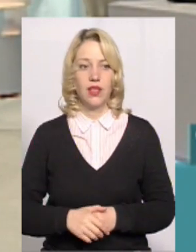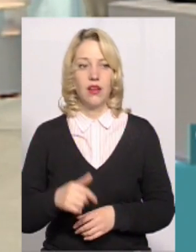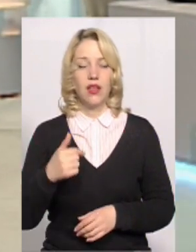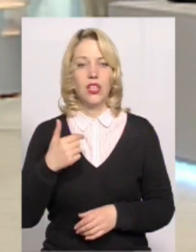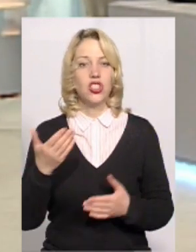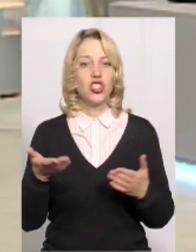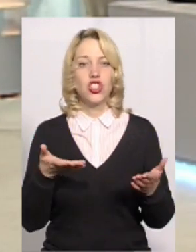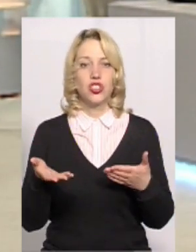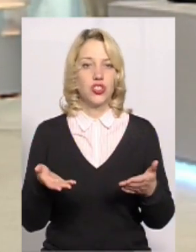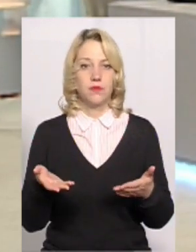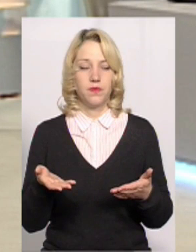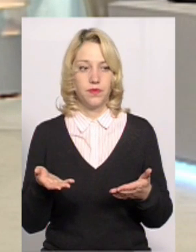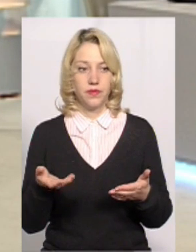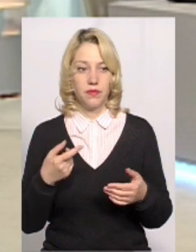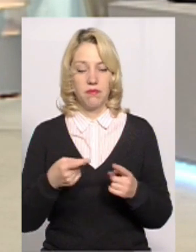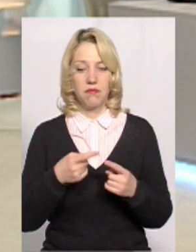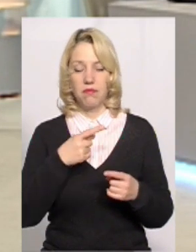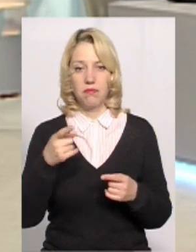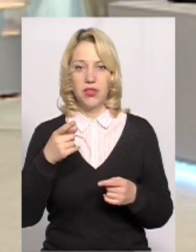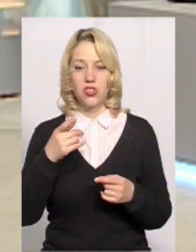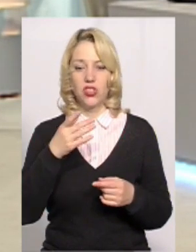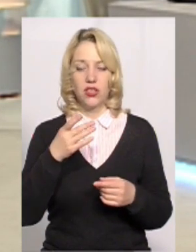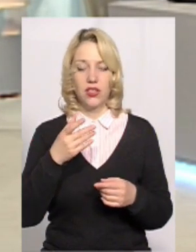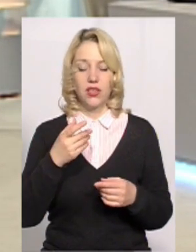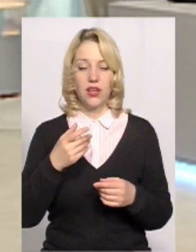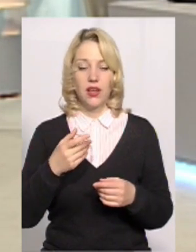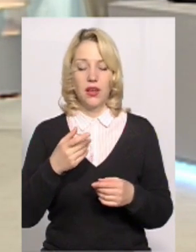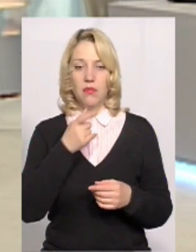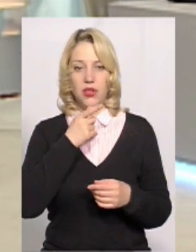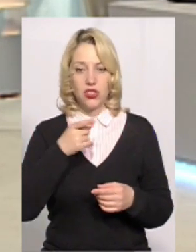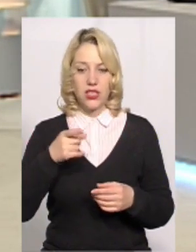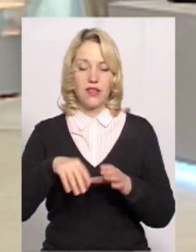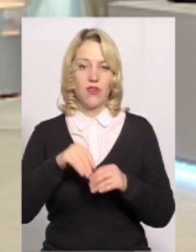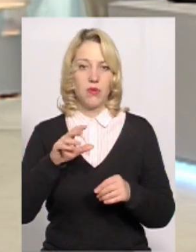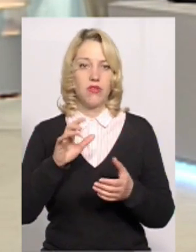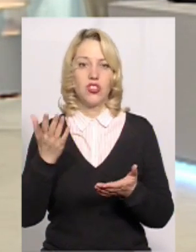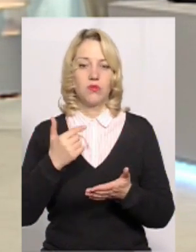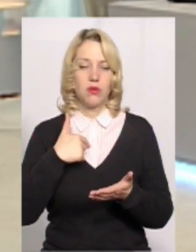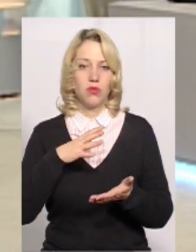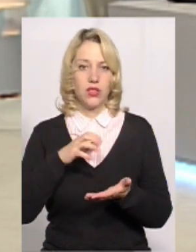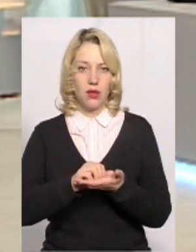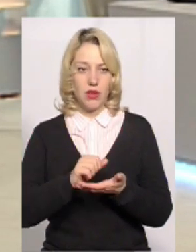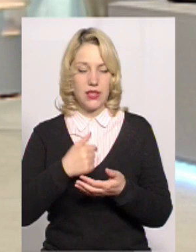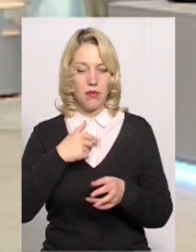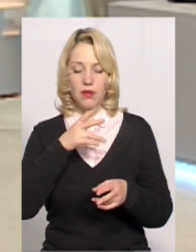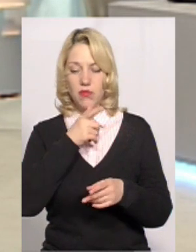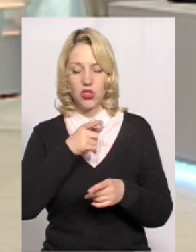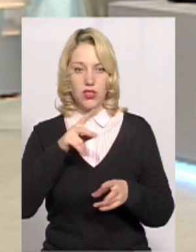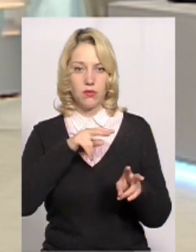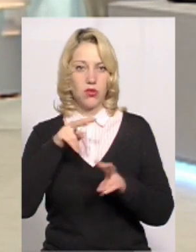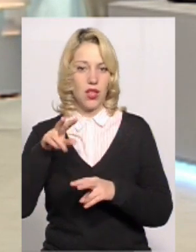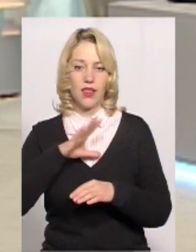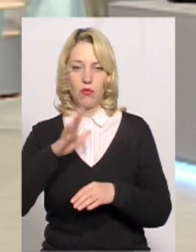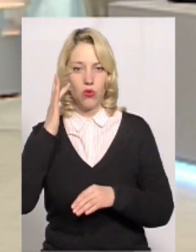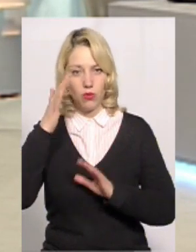от чим, в принципі, під час цих виборів займалися, для мене спостереження не було метою щось виявити,